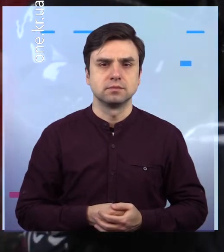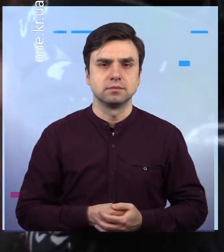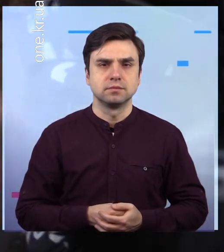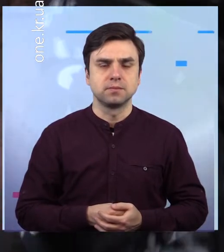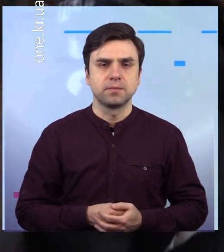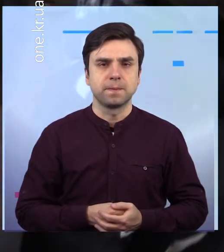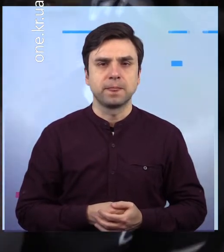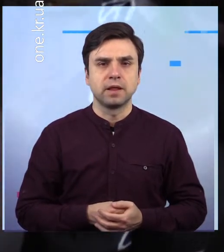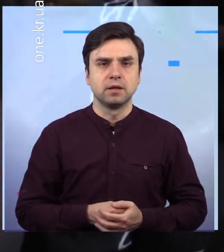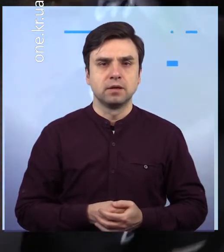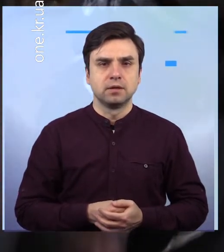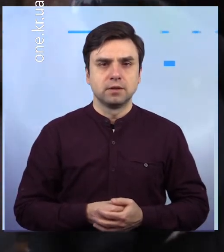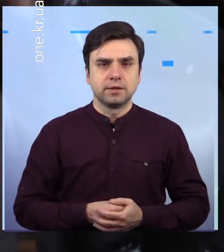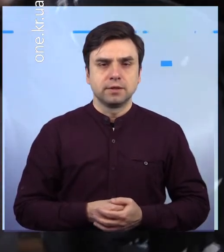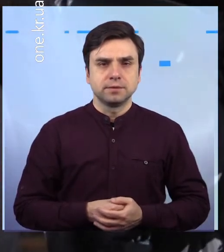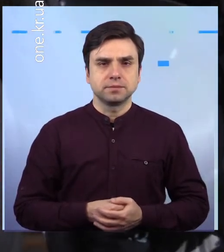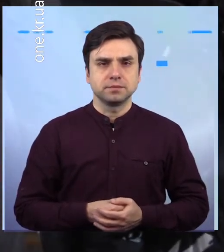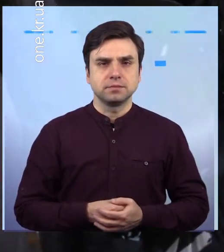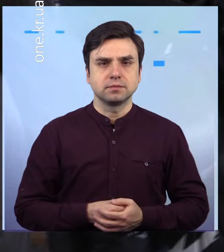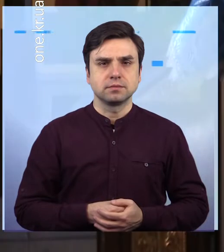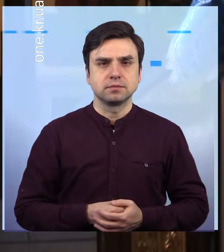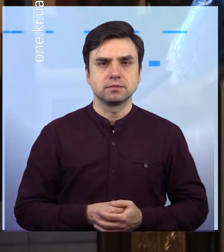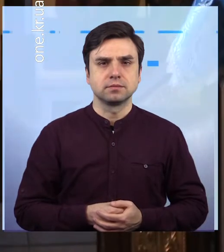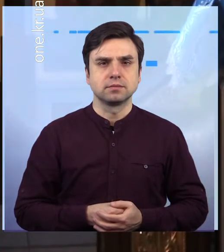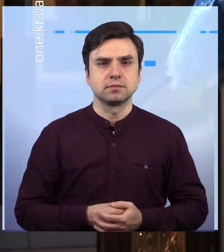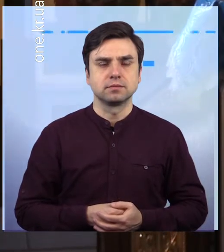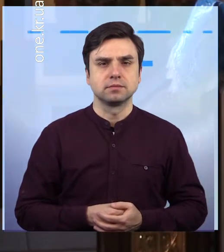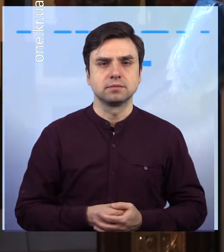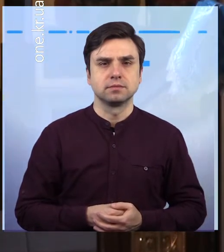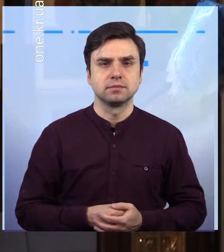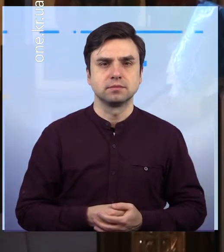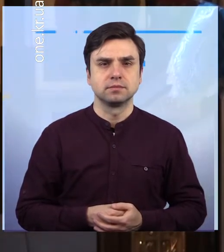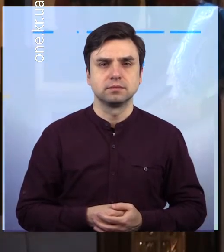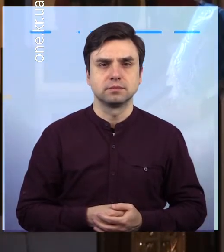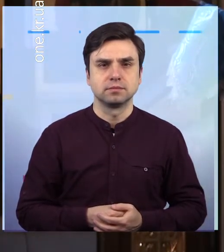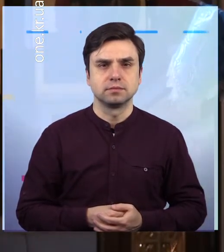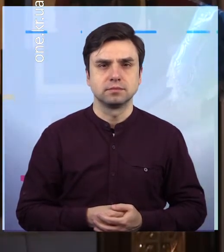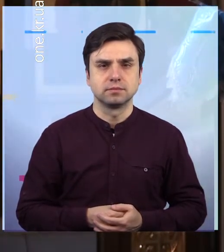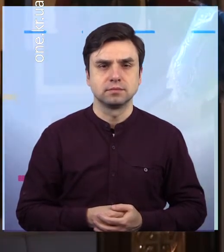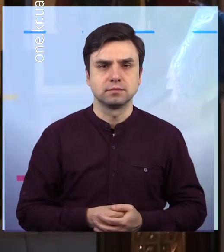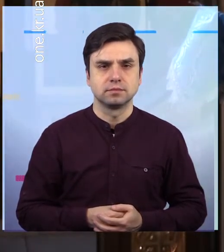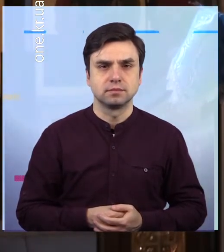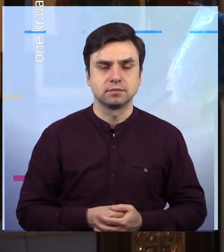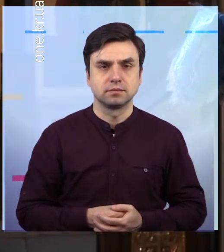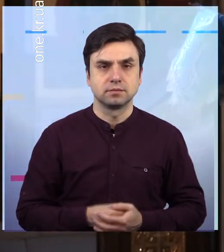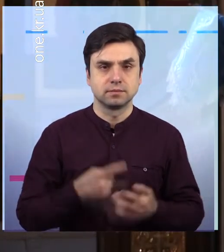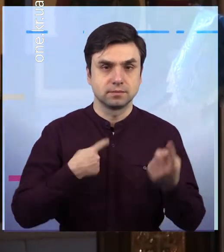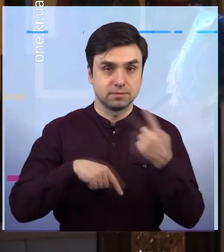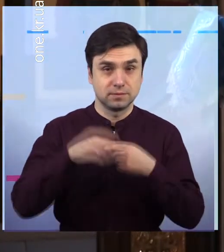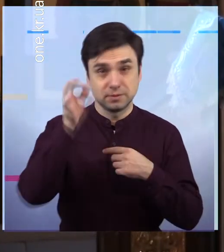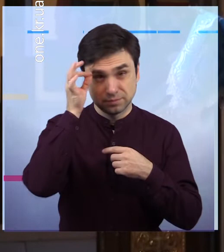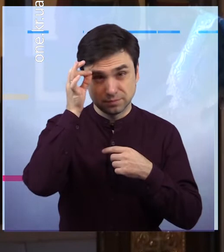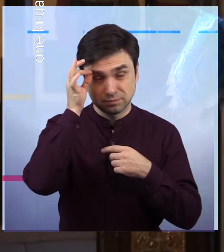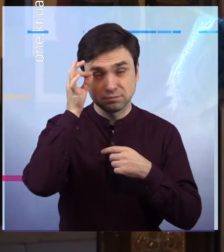Олександр загинув під час виконання одного із бойових завдань. До служби в армії уволодів грою на гітарі. Інструмент ледь не єдине, що